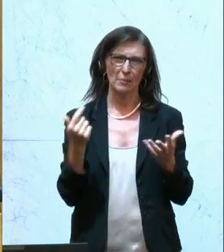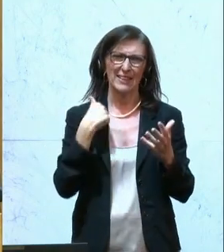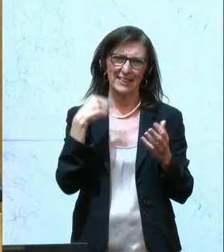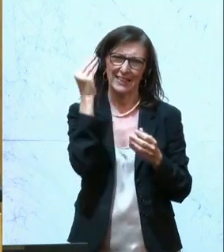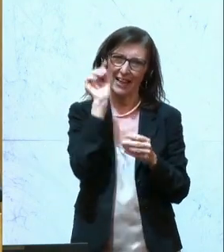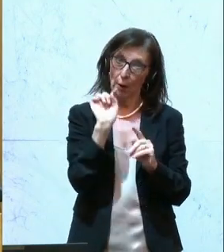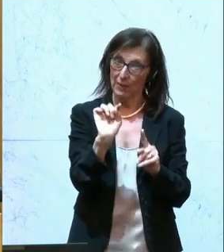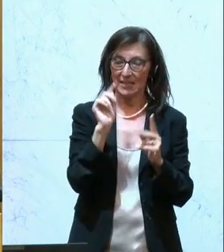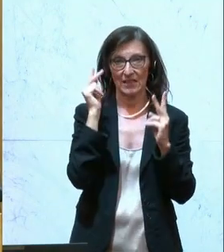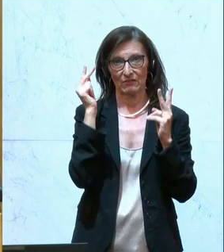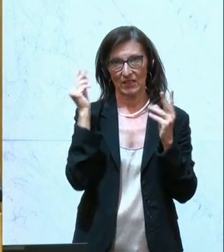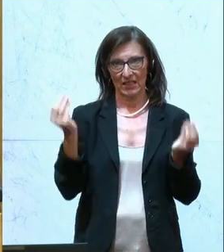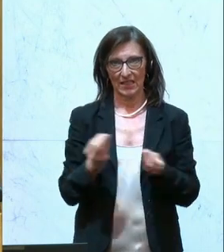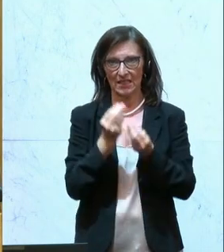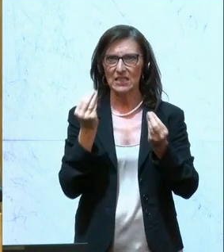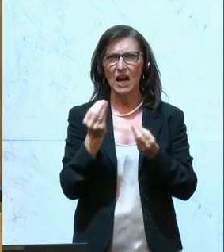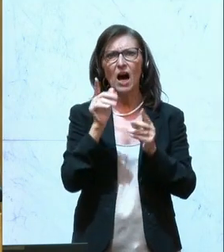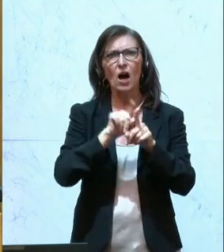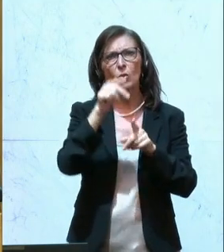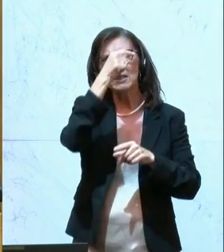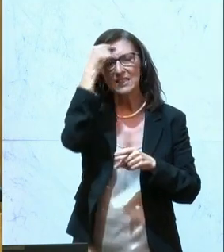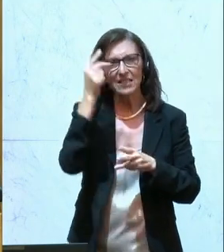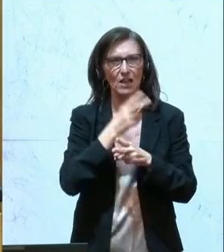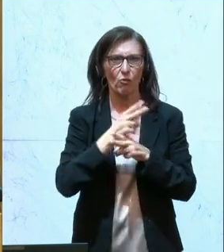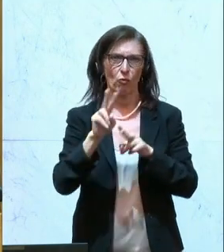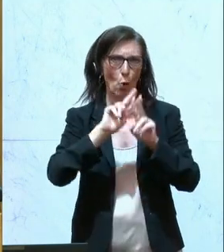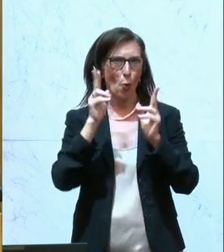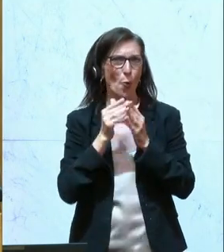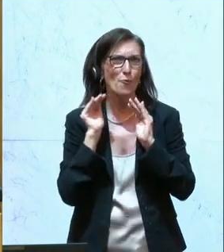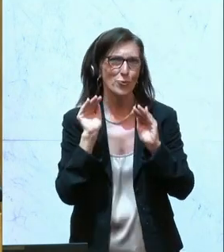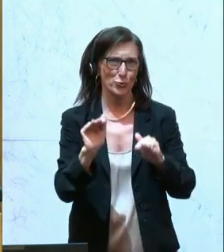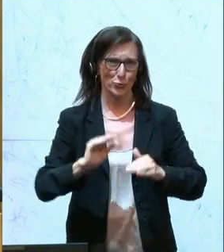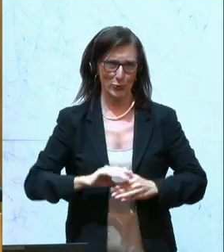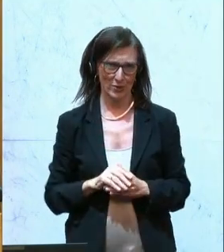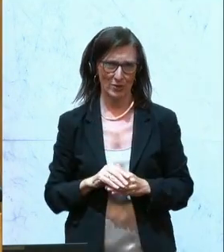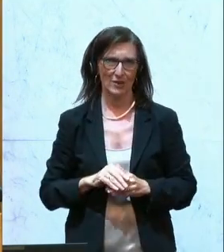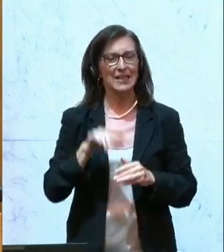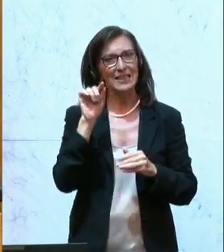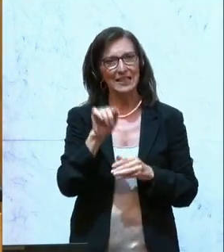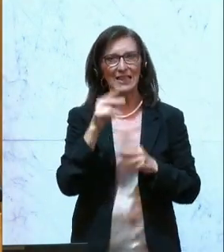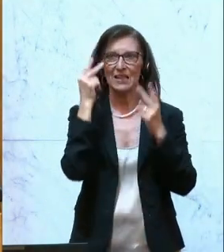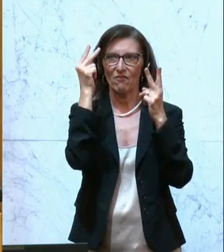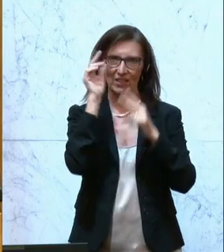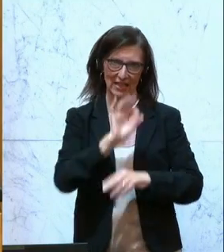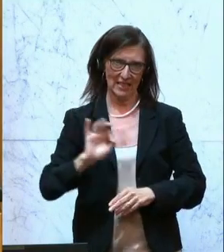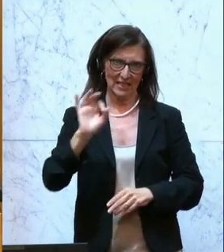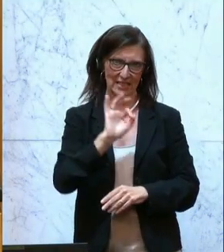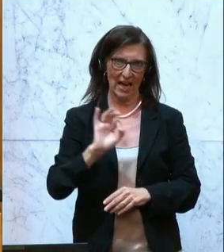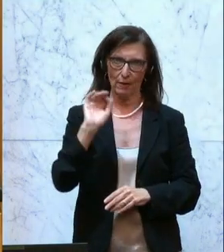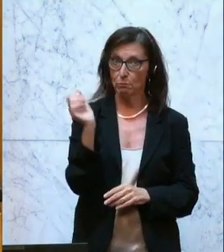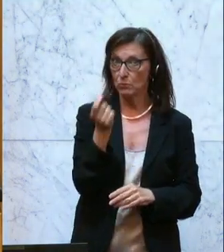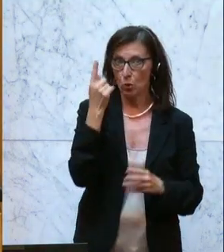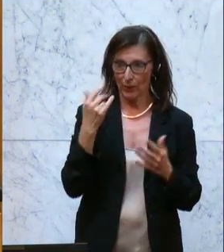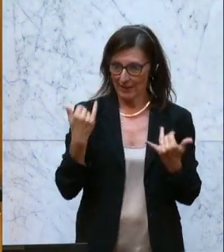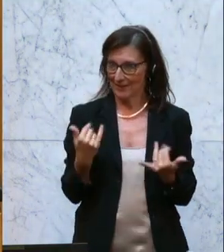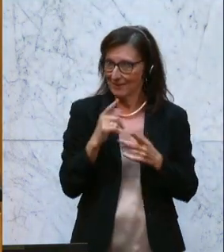wichtiger Aspekt ist, ein sinnvoller Aspekt, auch ein Umweltschutzaspekt natürlich. Ein wichtiges Signal, das gerade auch in Zeiten